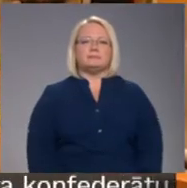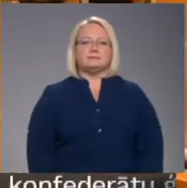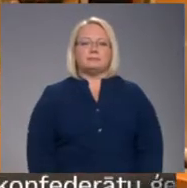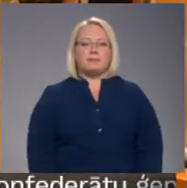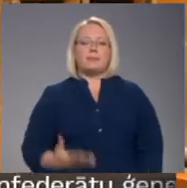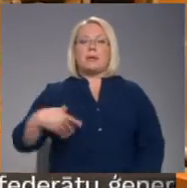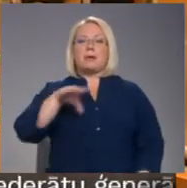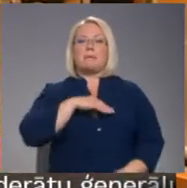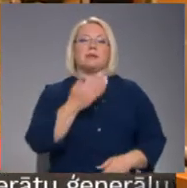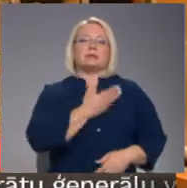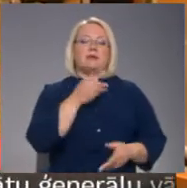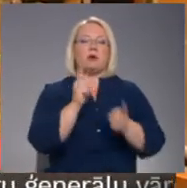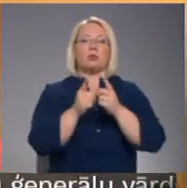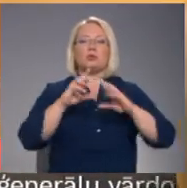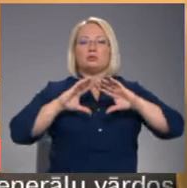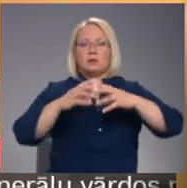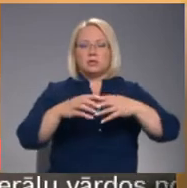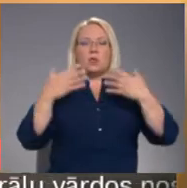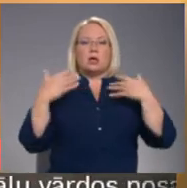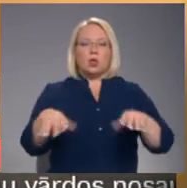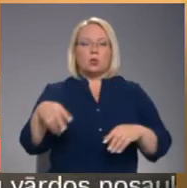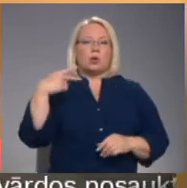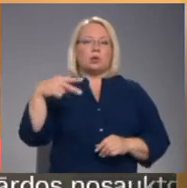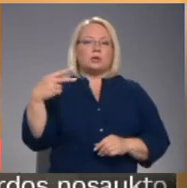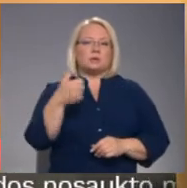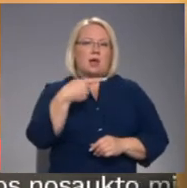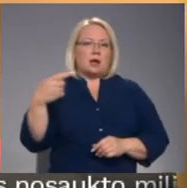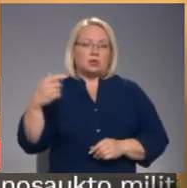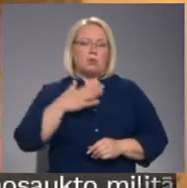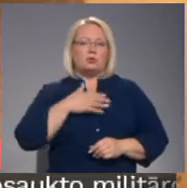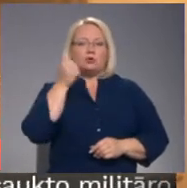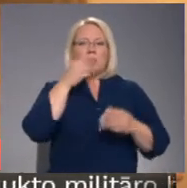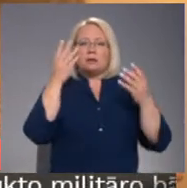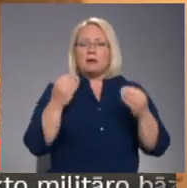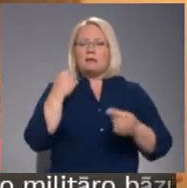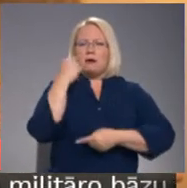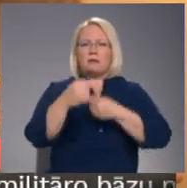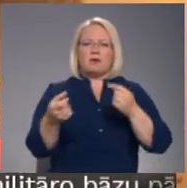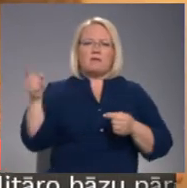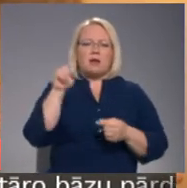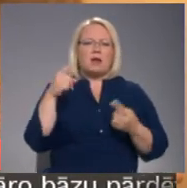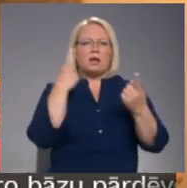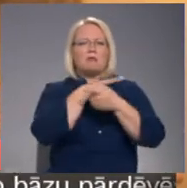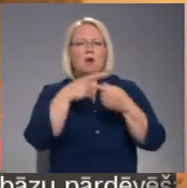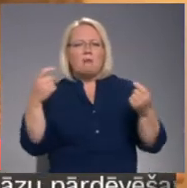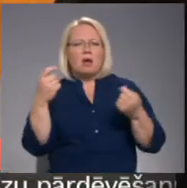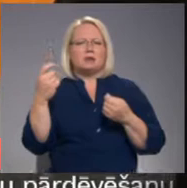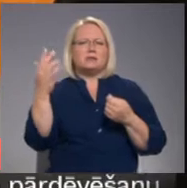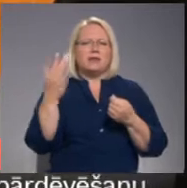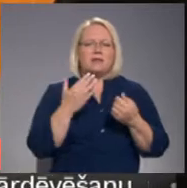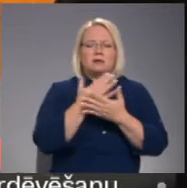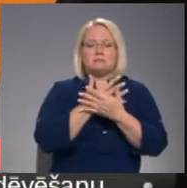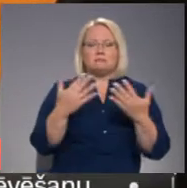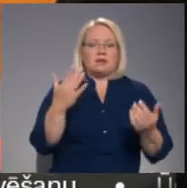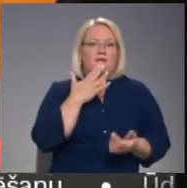Mēs zīvojam tūkošanas pasaulē jau no 20. gadsimta, un mūsu ikdienā es vienu vairāk ienāk informācijas visdažādākajās